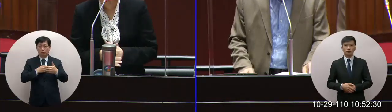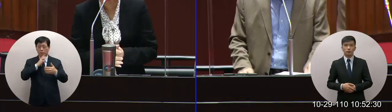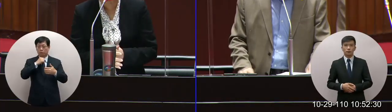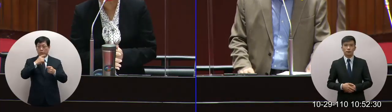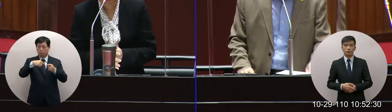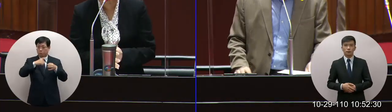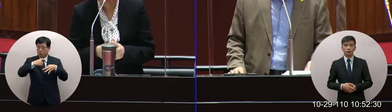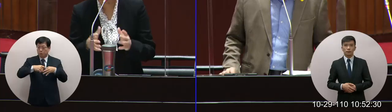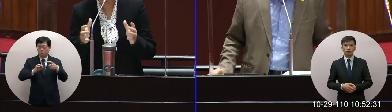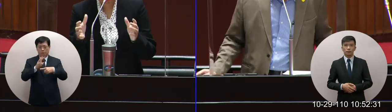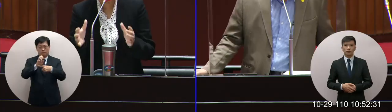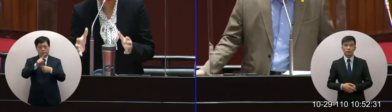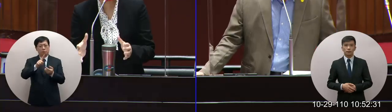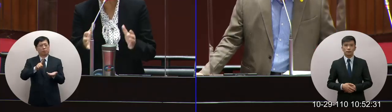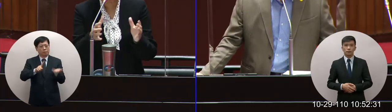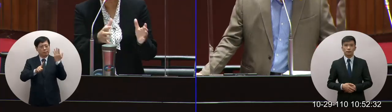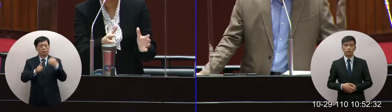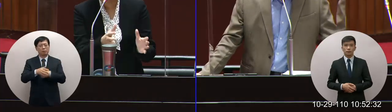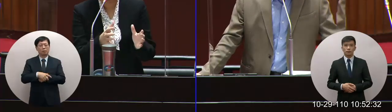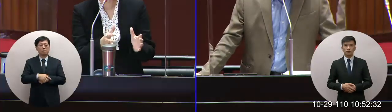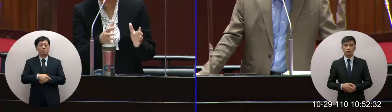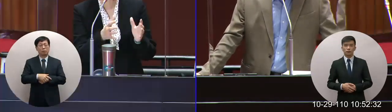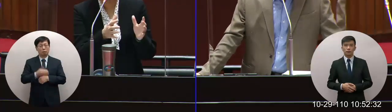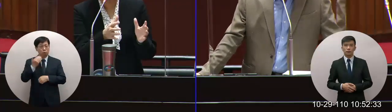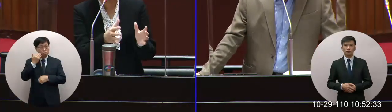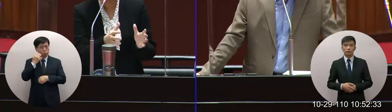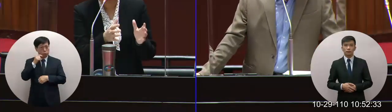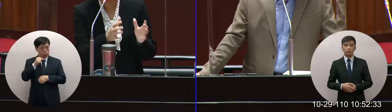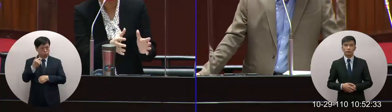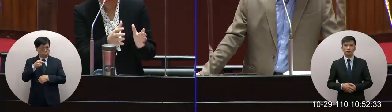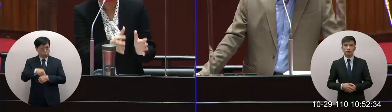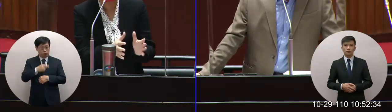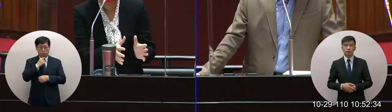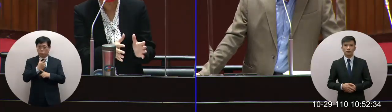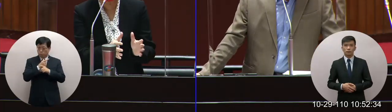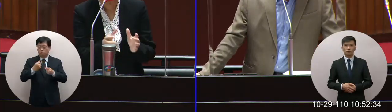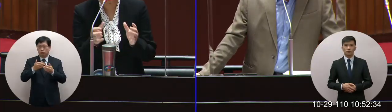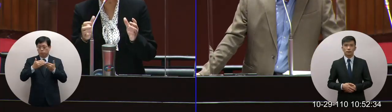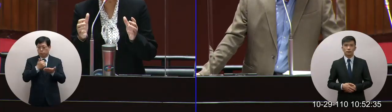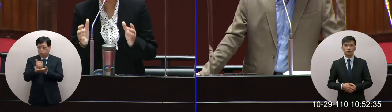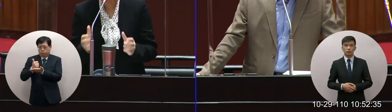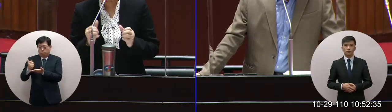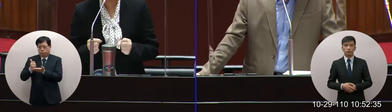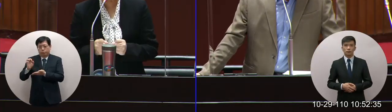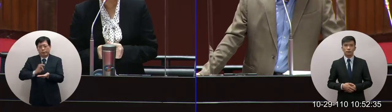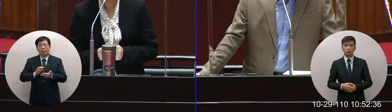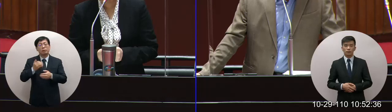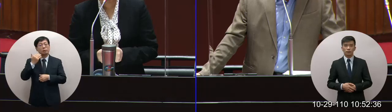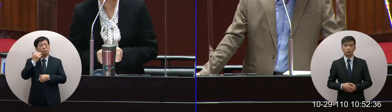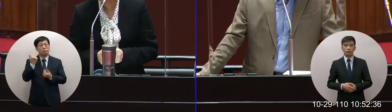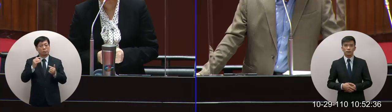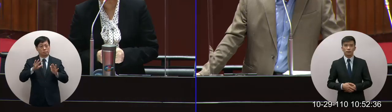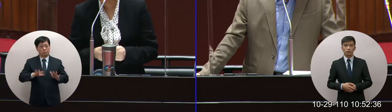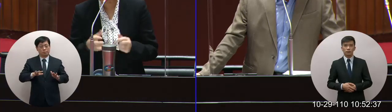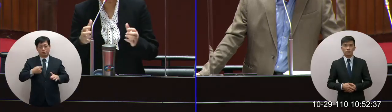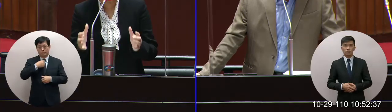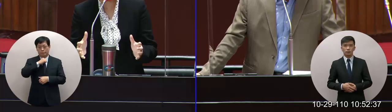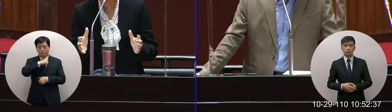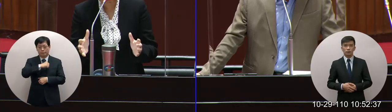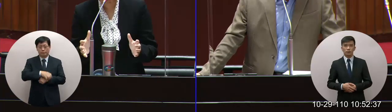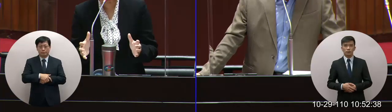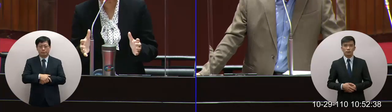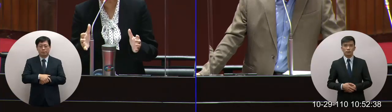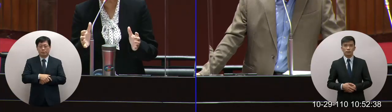DP31%以上那所以我們這樣的一個都是需要出口的另外呢現在我們台灣